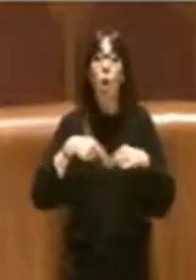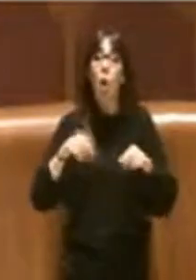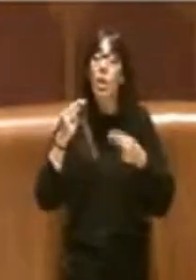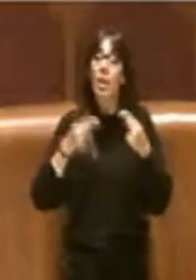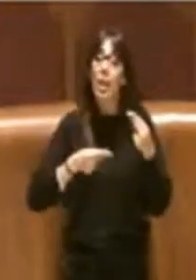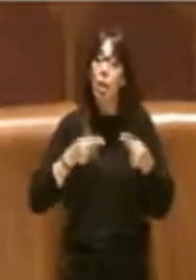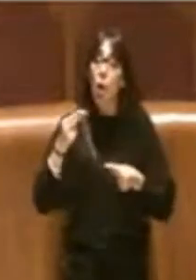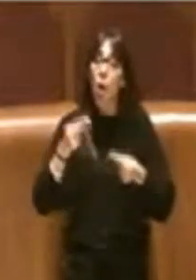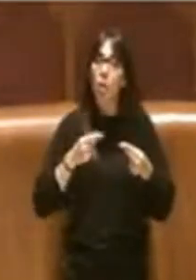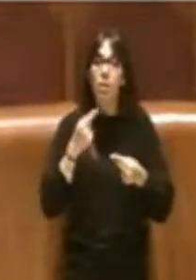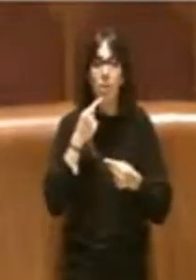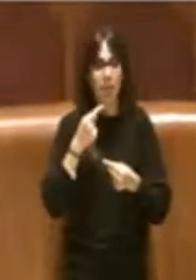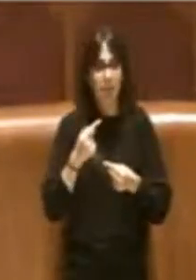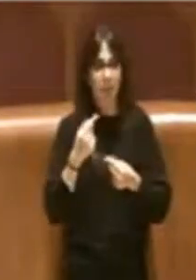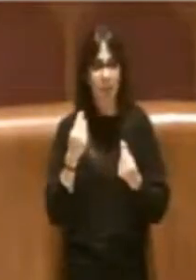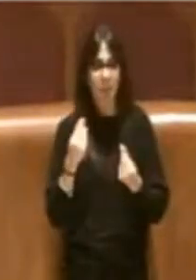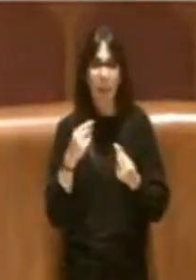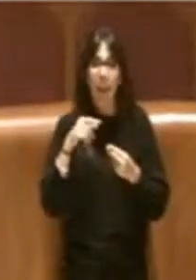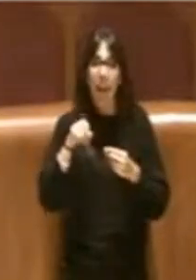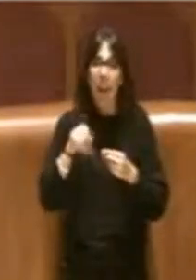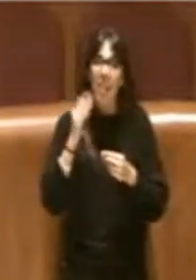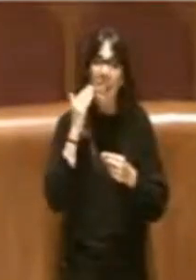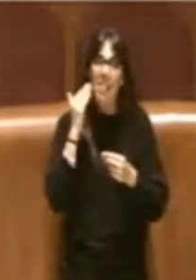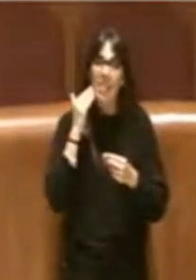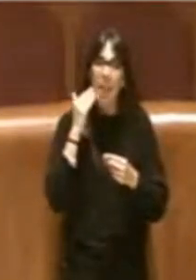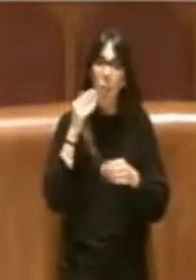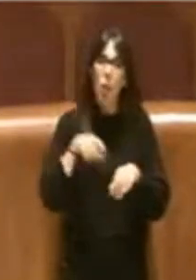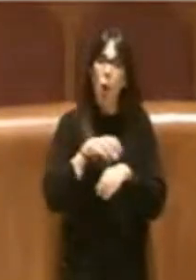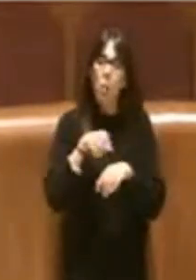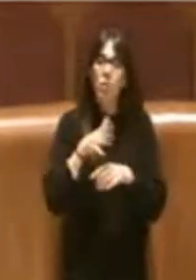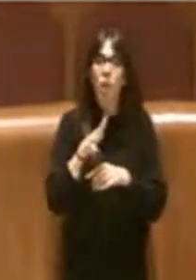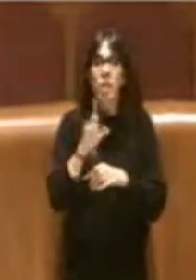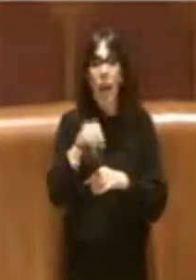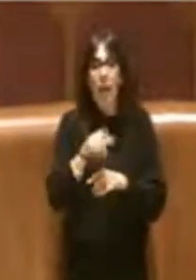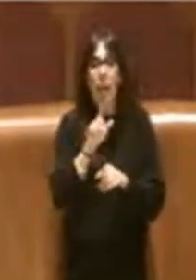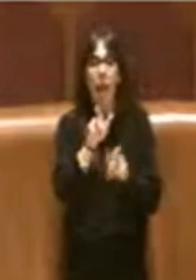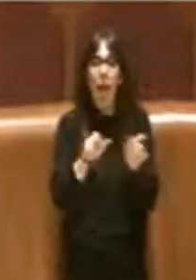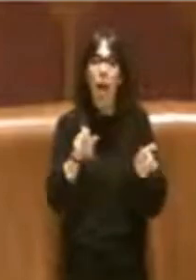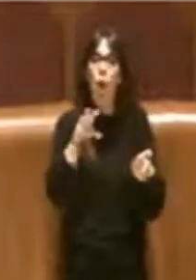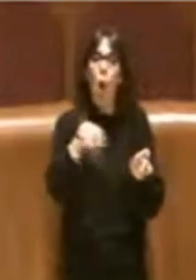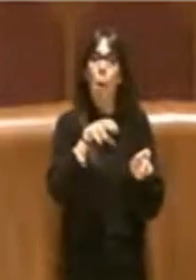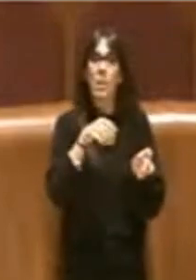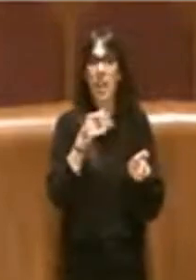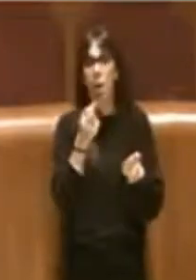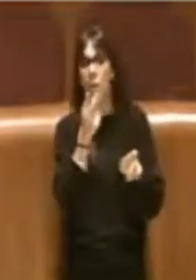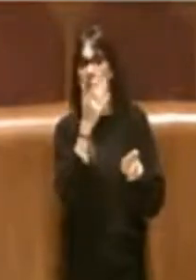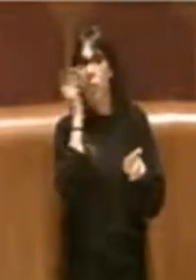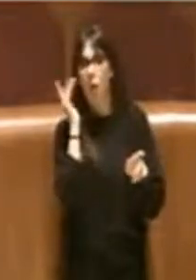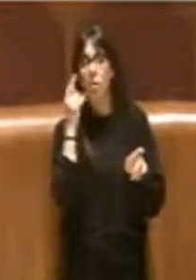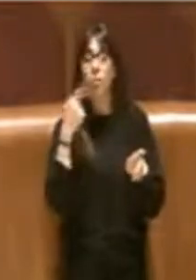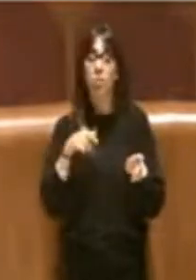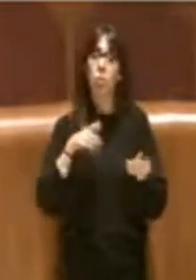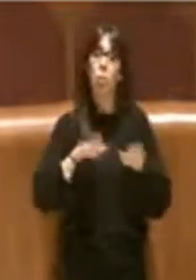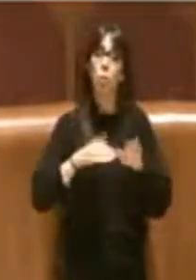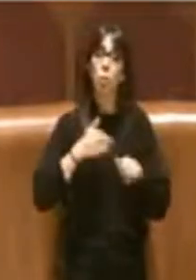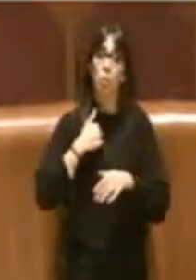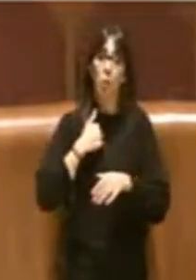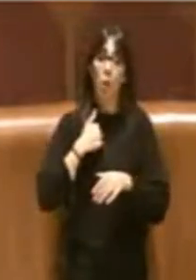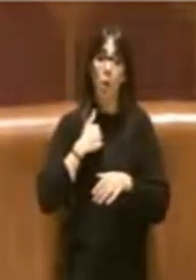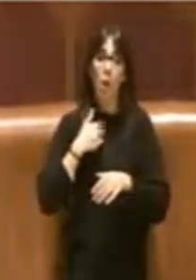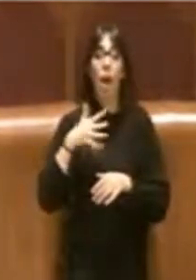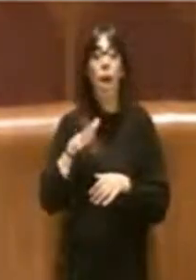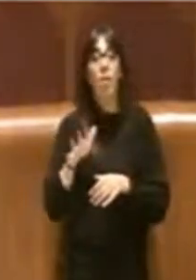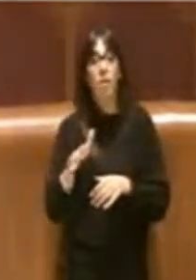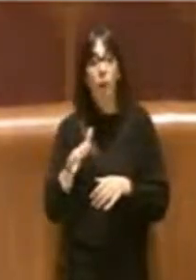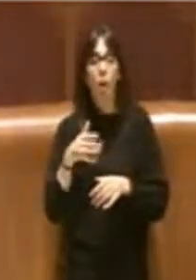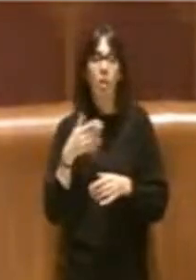questo debito commissariale e probabilmente sapevano poco pure gli stessi commissari. Mi viene questo di dubbio e forse, ho